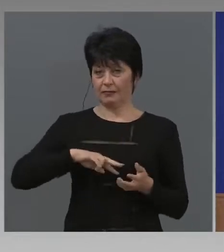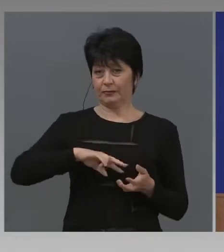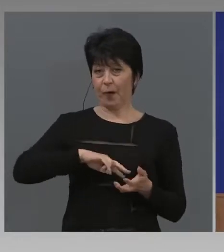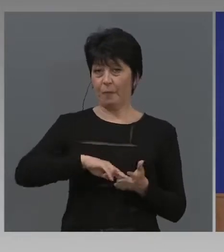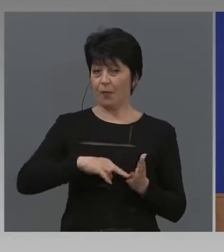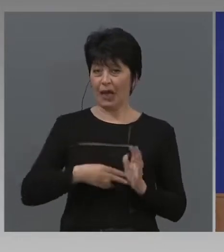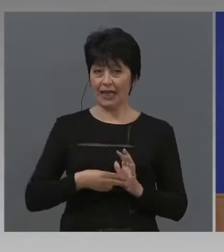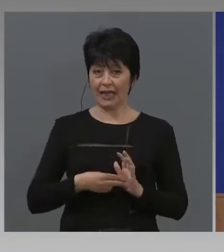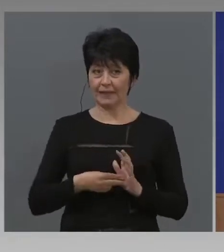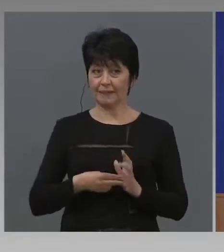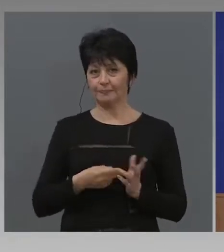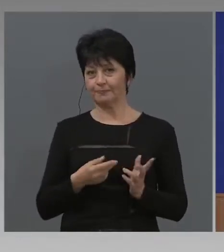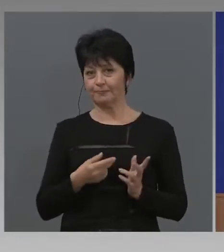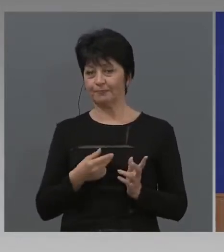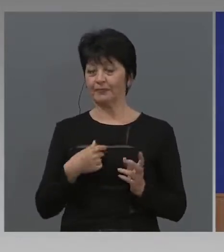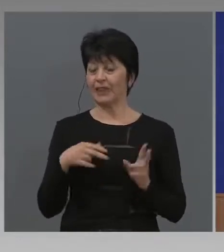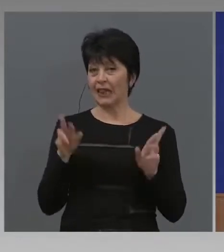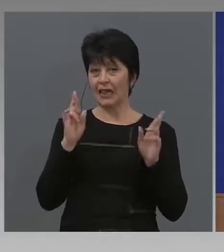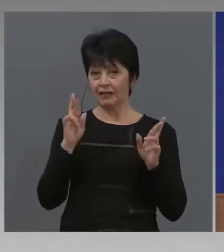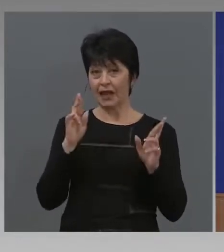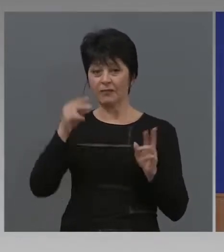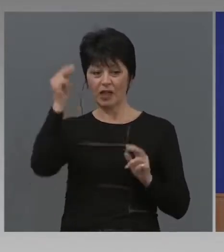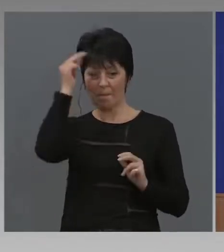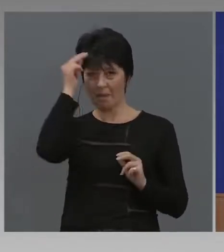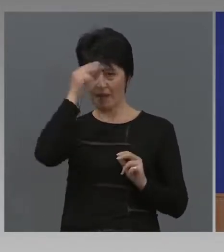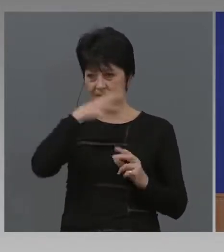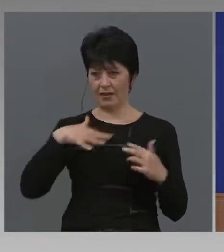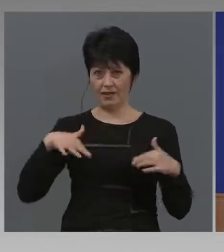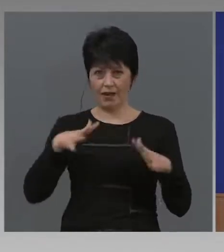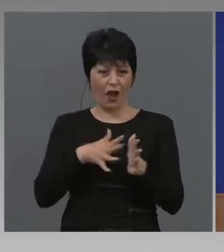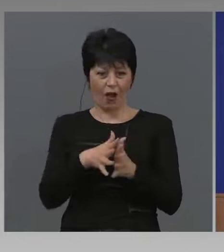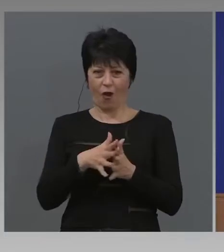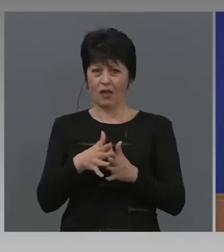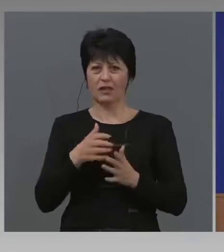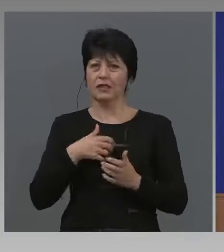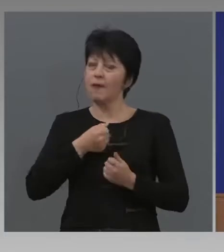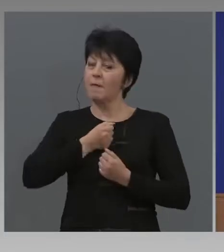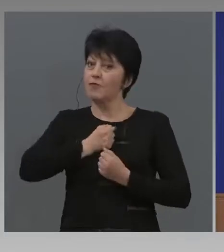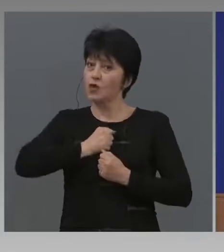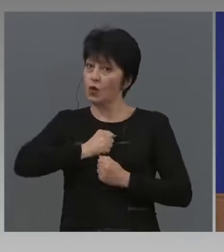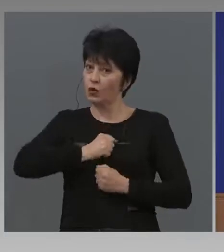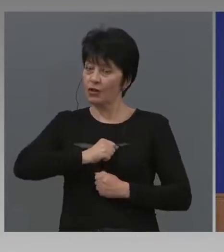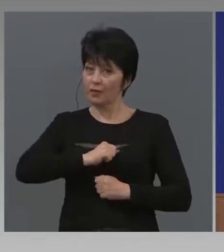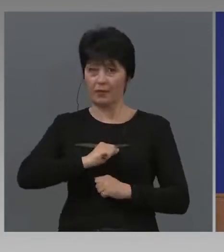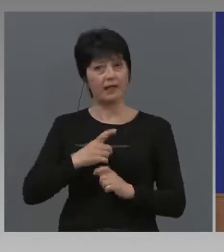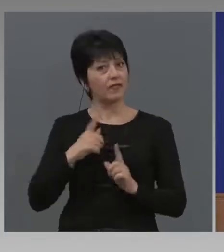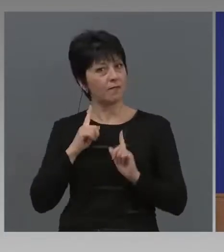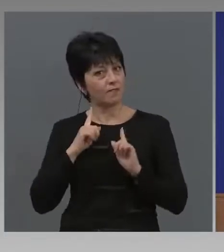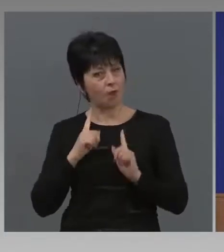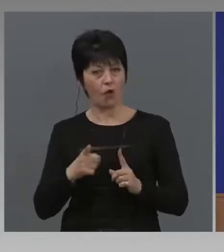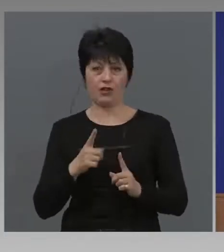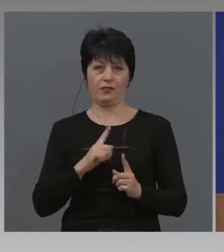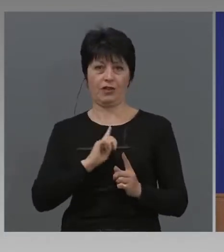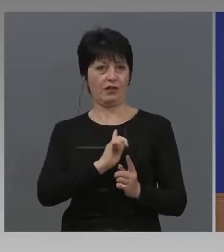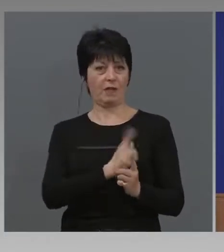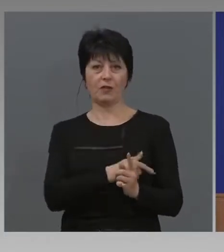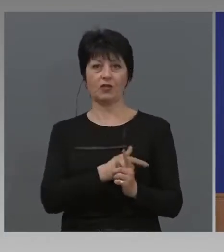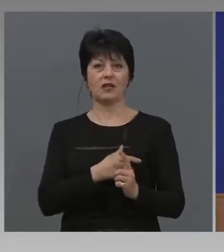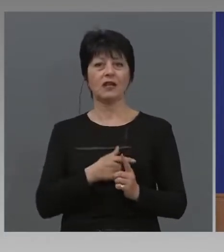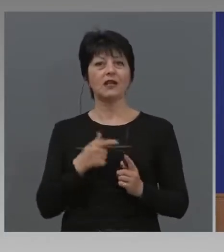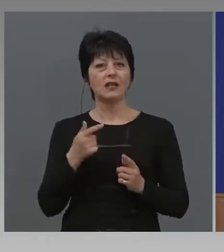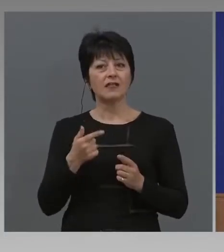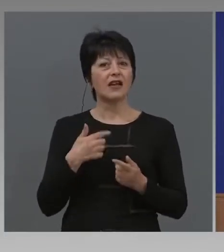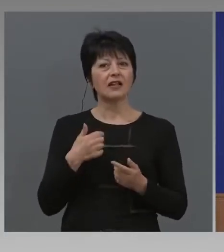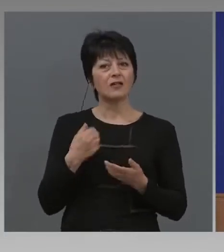Надявам се да издържи. затова и тези слапове лини, и затова тези грандове, и затова тези спестявания, които